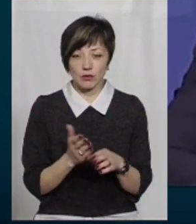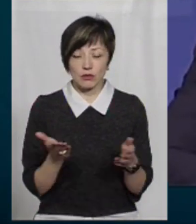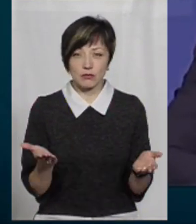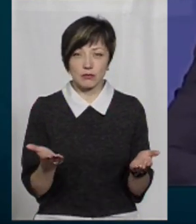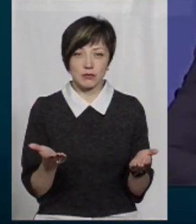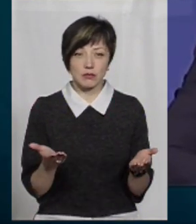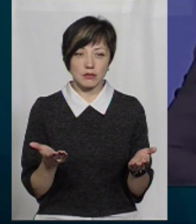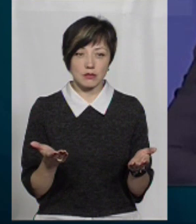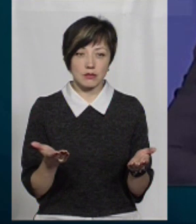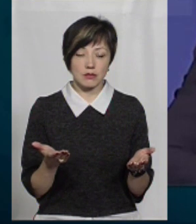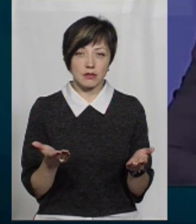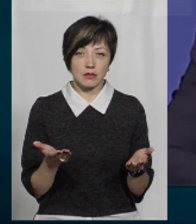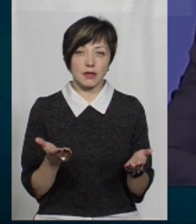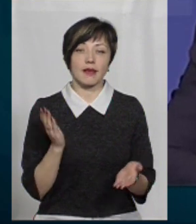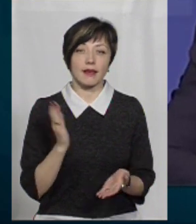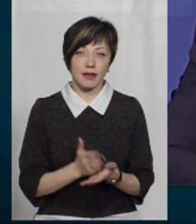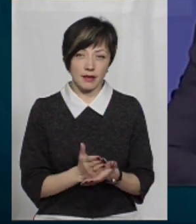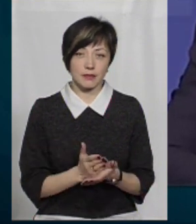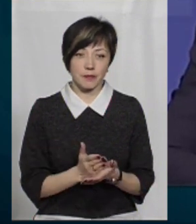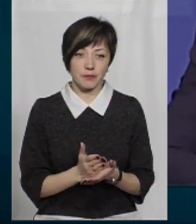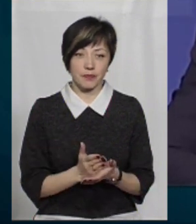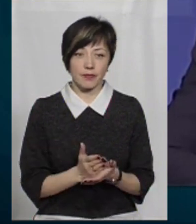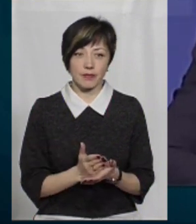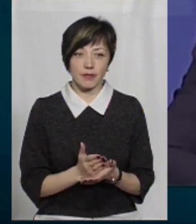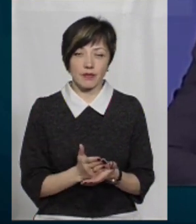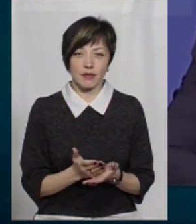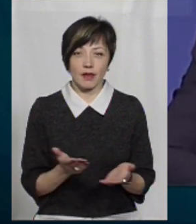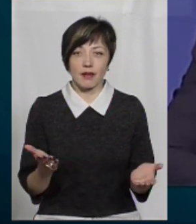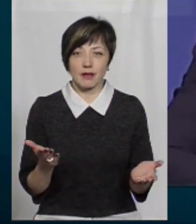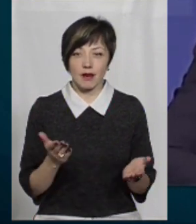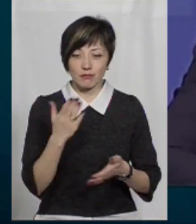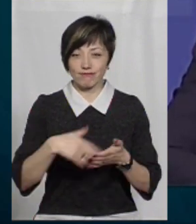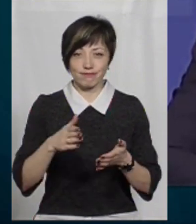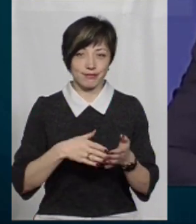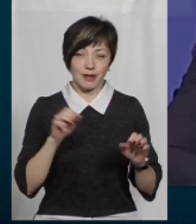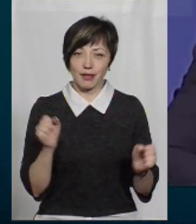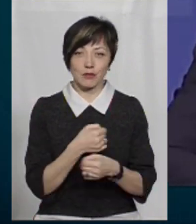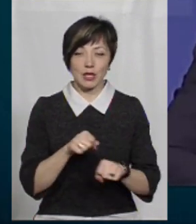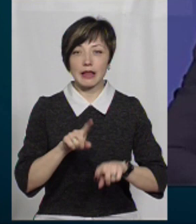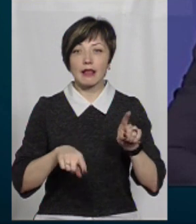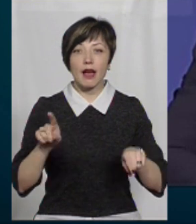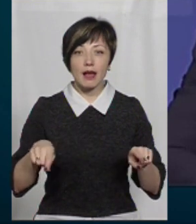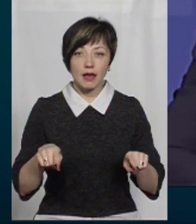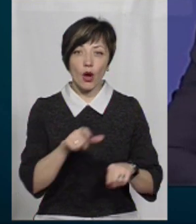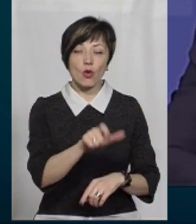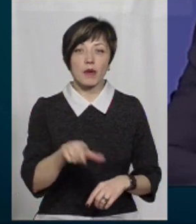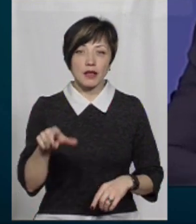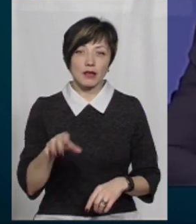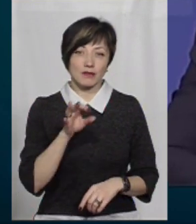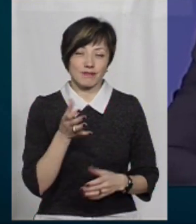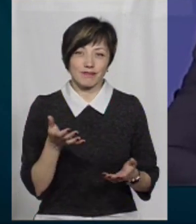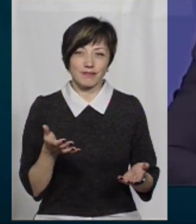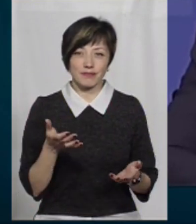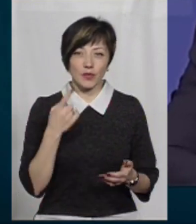його сьогодні від нього відмовитися ніяким чином не можна. Тобто, деякі громадяни зловжували